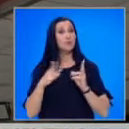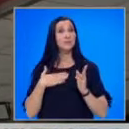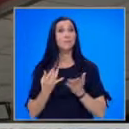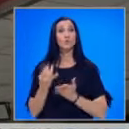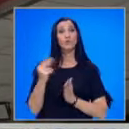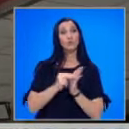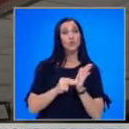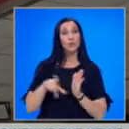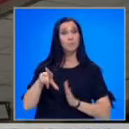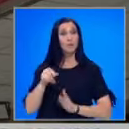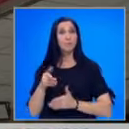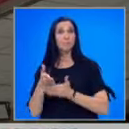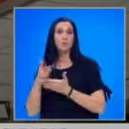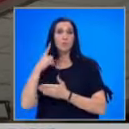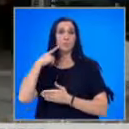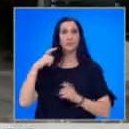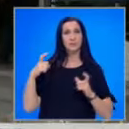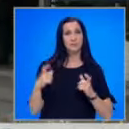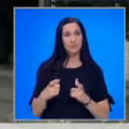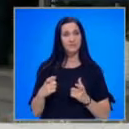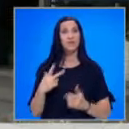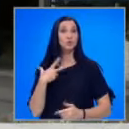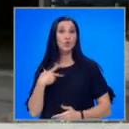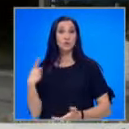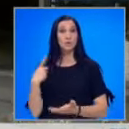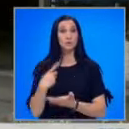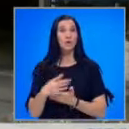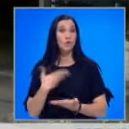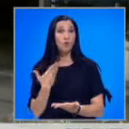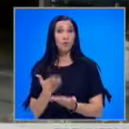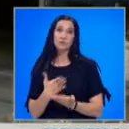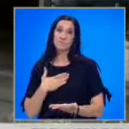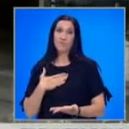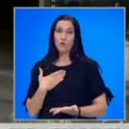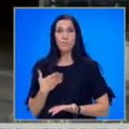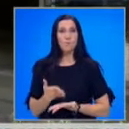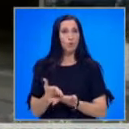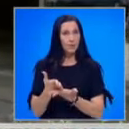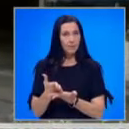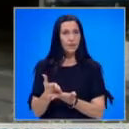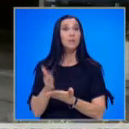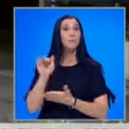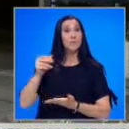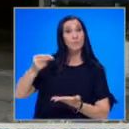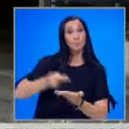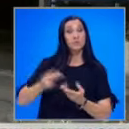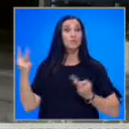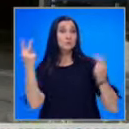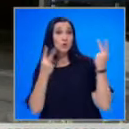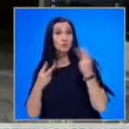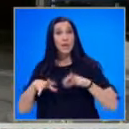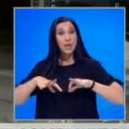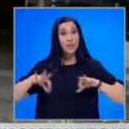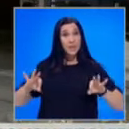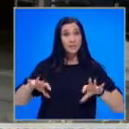преизчислението на пенсиите и помощите за млади семейства. Социалистите настояват, ако да дадат своята подкрепа, то да бъде изключено споразумение с ясни